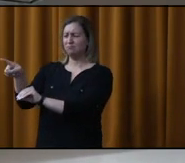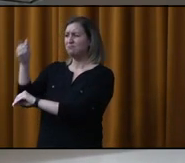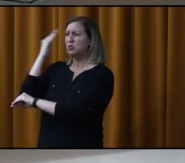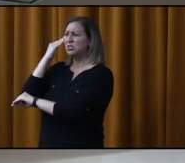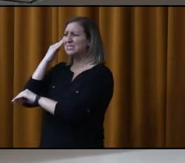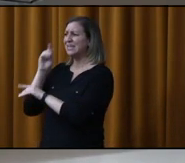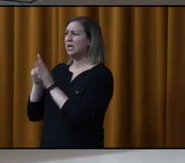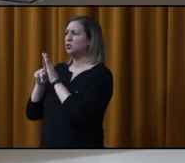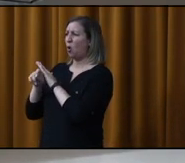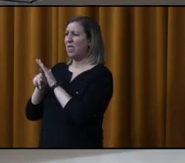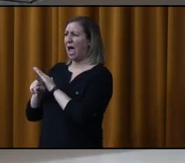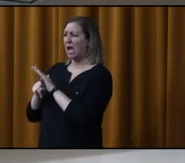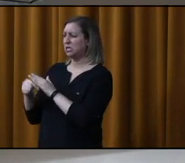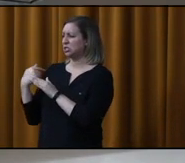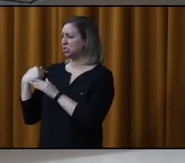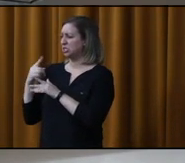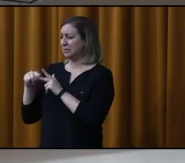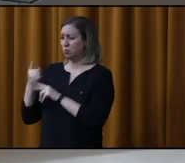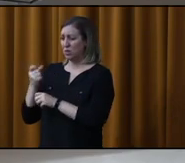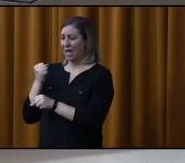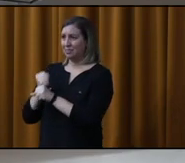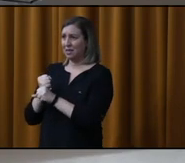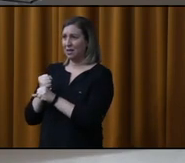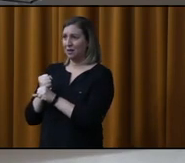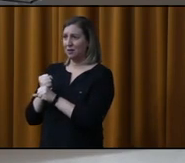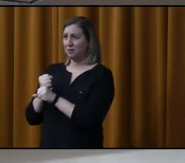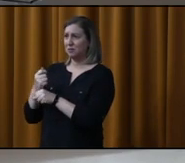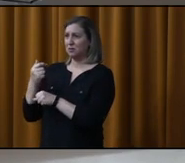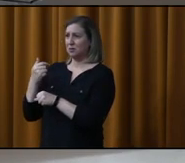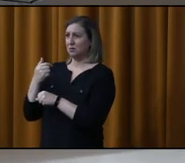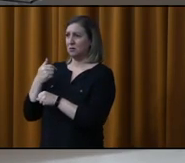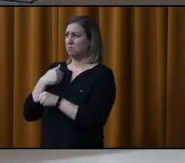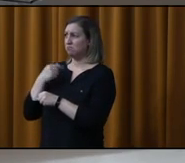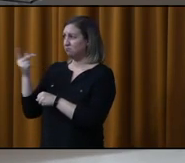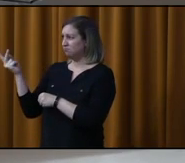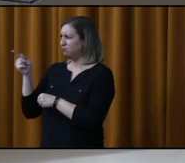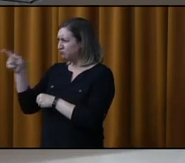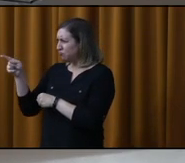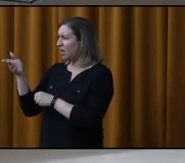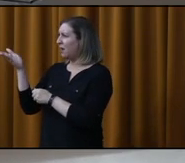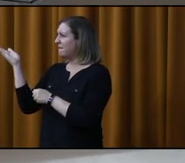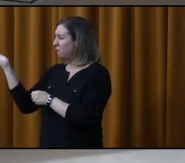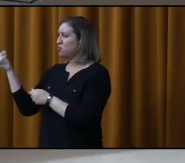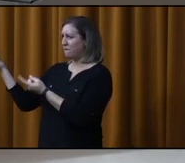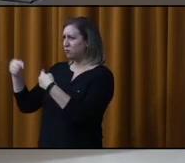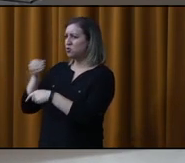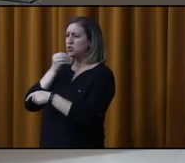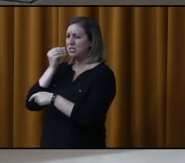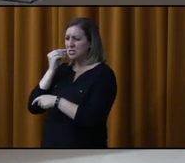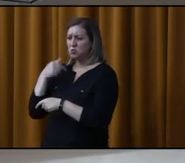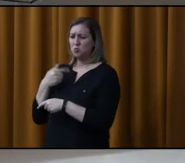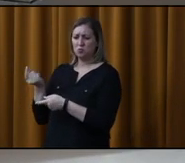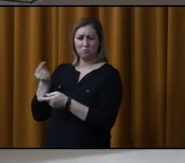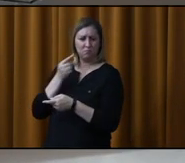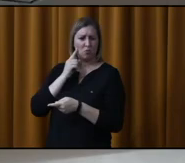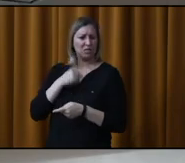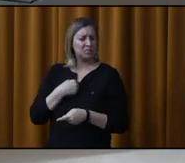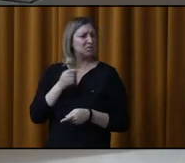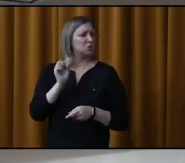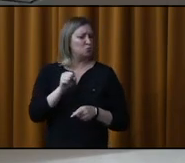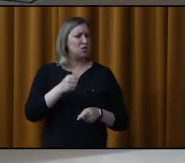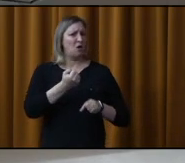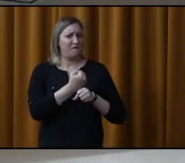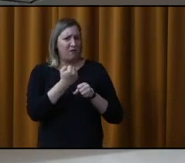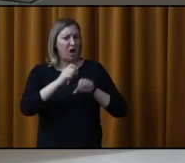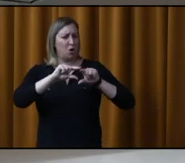sondage en début d'année. Moi, vous êtes venus, vous et M. Réombe, chez moi, et je vous ai dit… vous m'avez dit « Ah oui, on va faire un groupe,